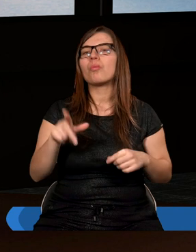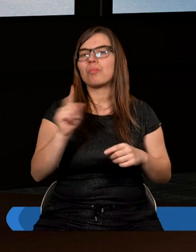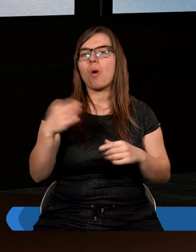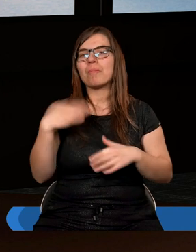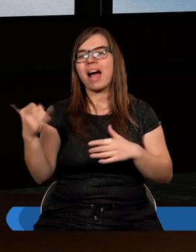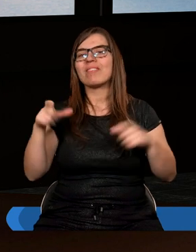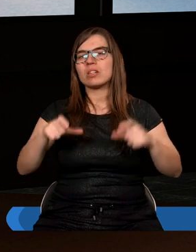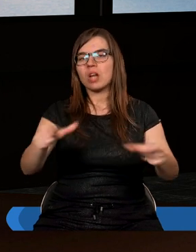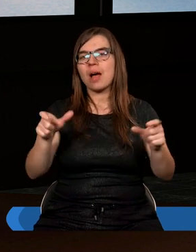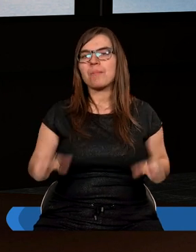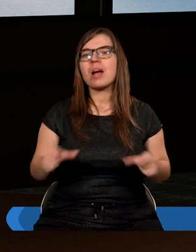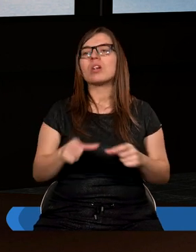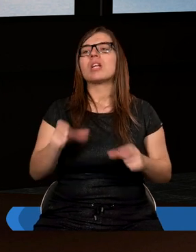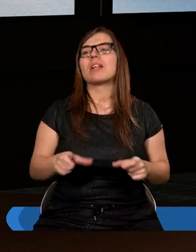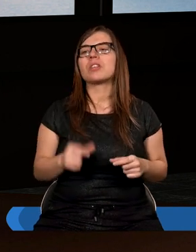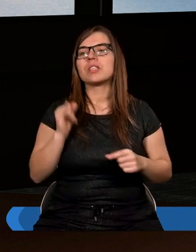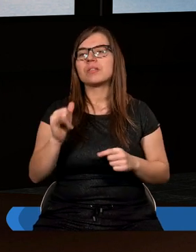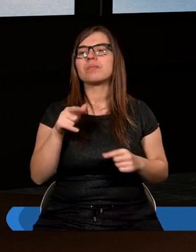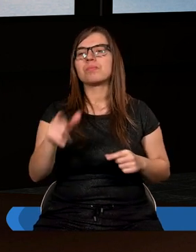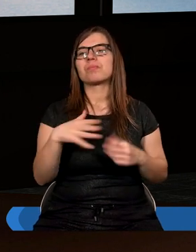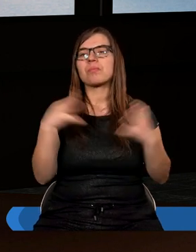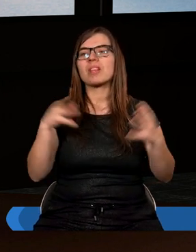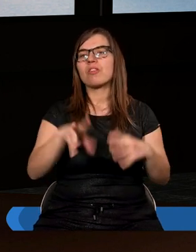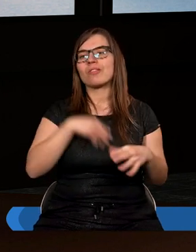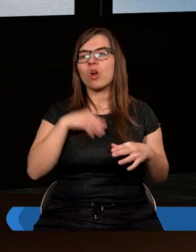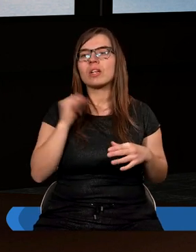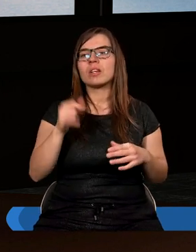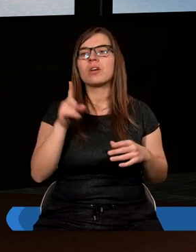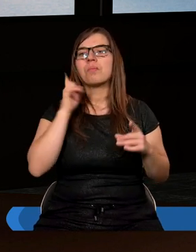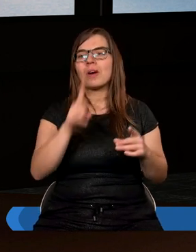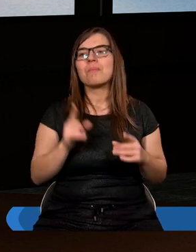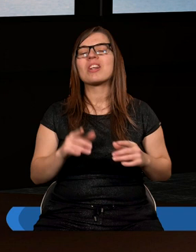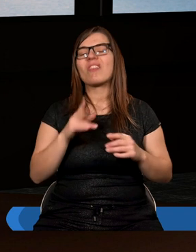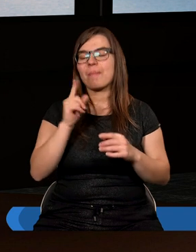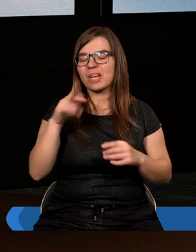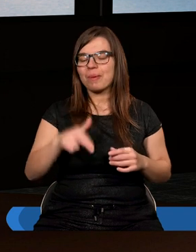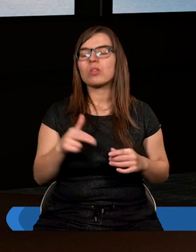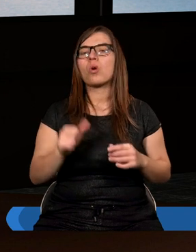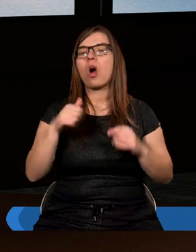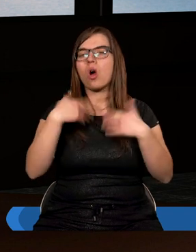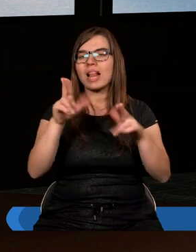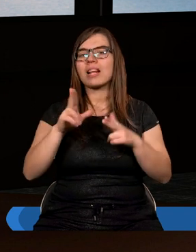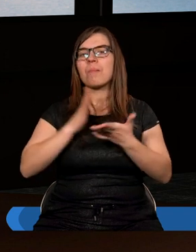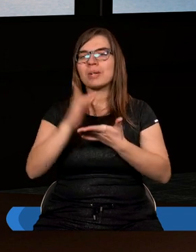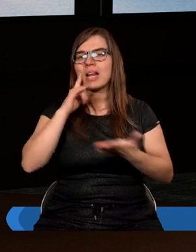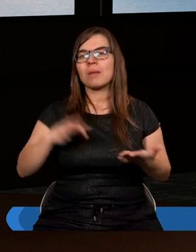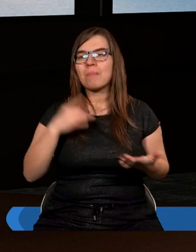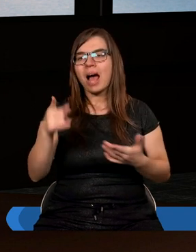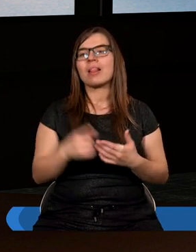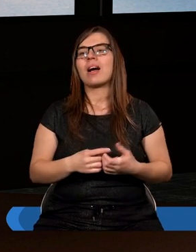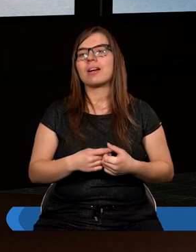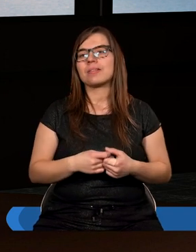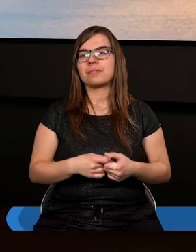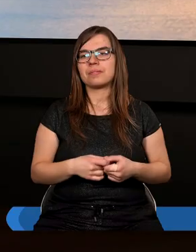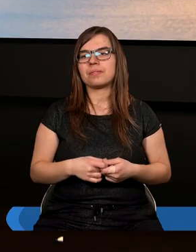prawicy tronu majestatu w niebiosach. Jest on sługą świątyni i prawdziwego przybytku, zbudowanego przez Pana, a nie człowieka.